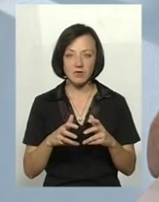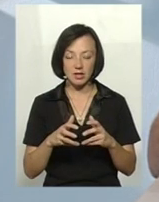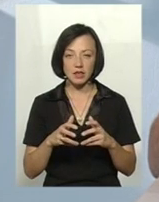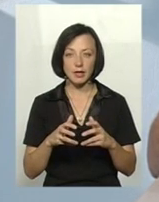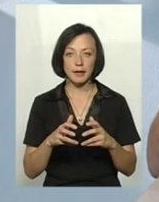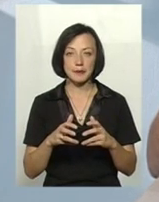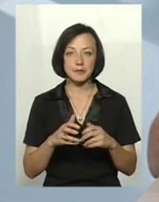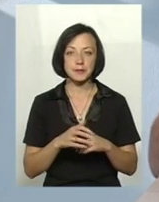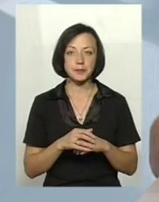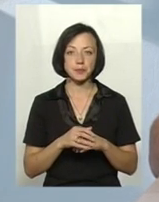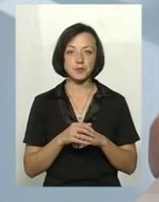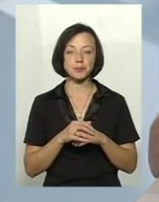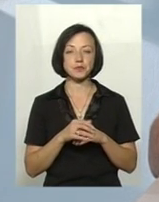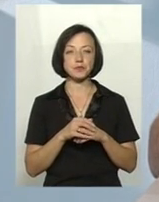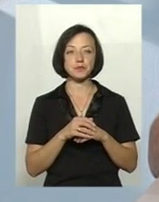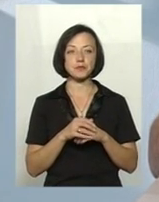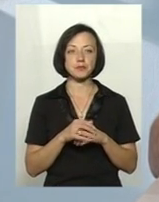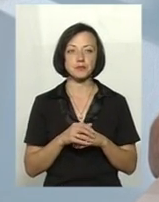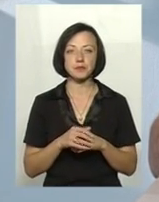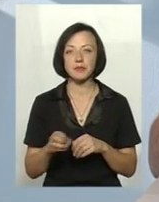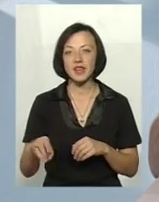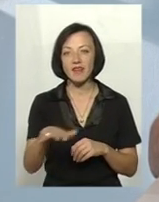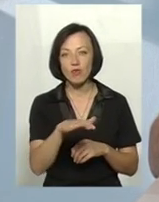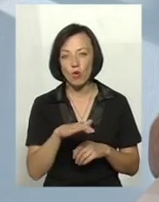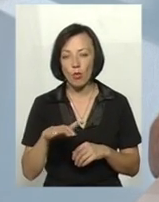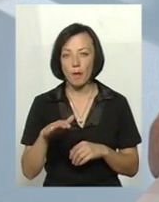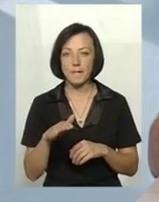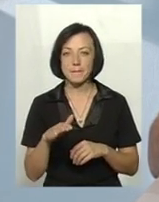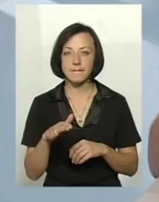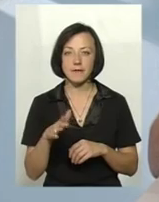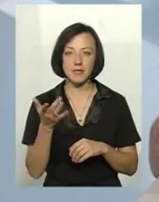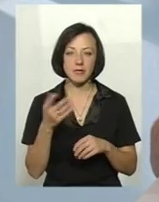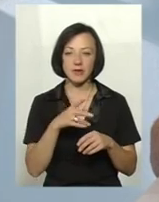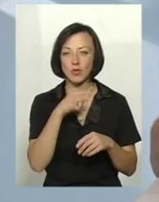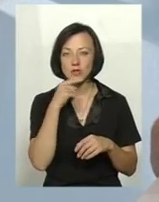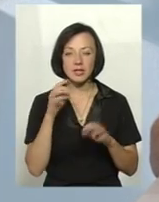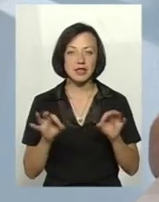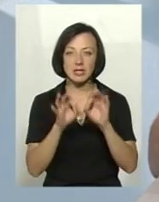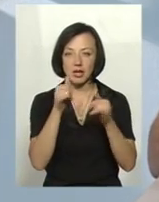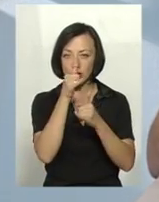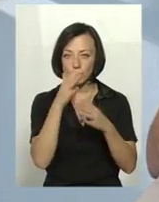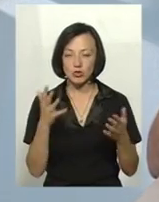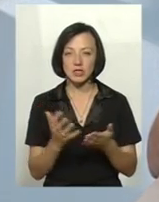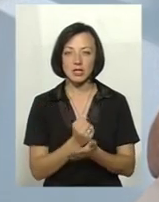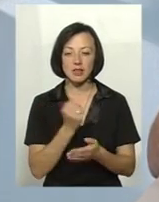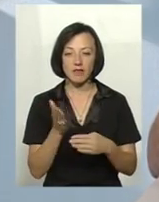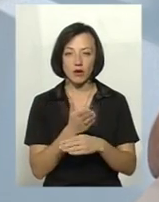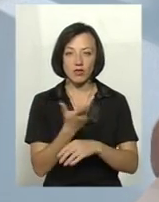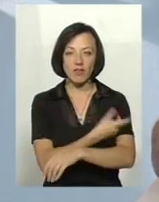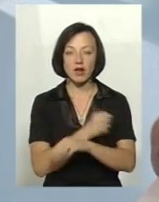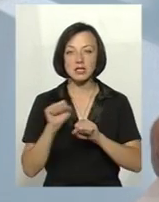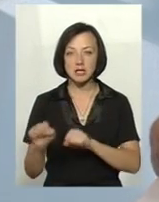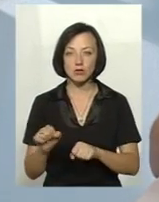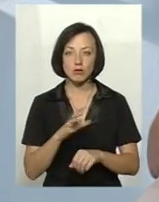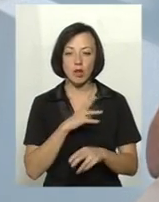в країнах Європейського Союзу, і в тій самій Росії, ніде не можуть виготовити вакцину,